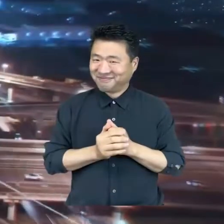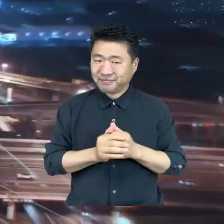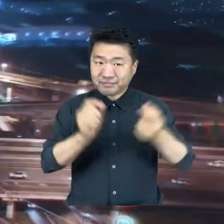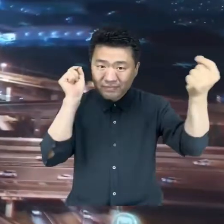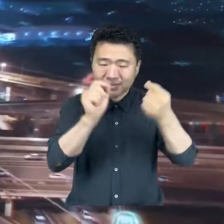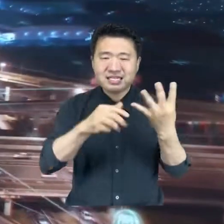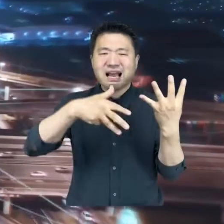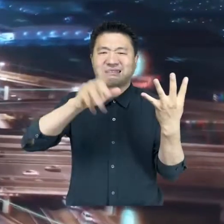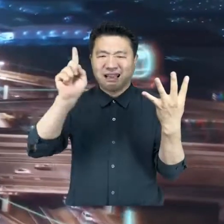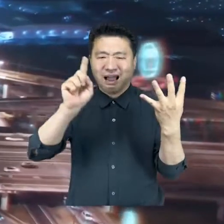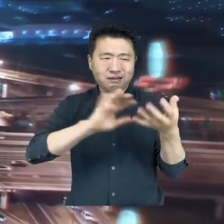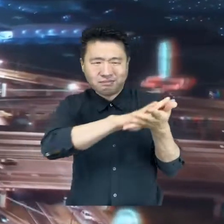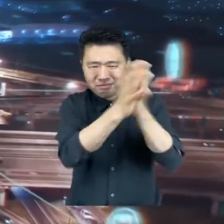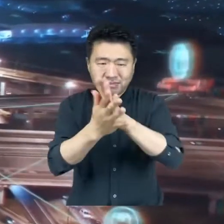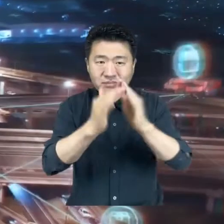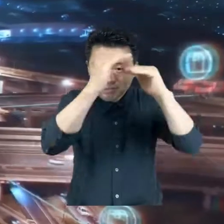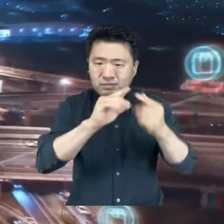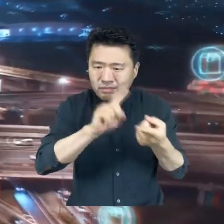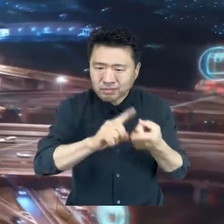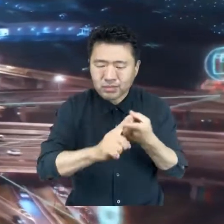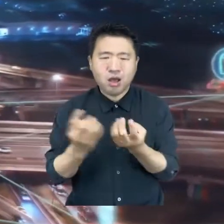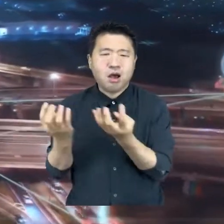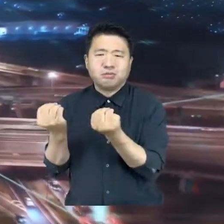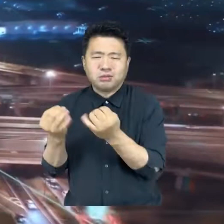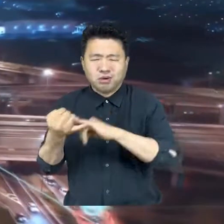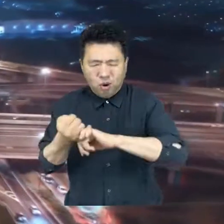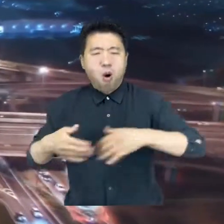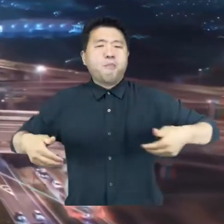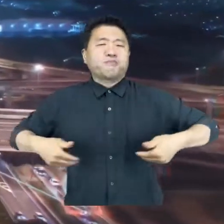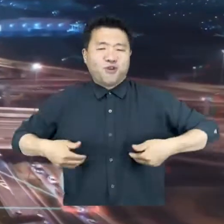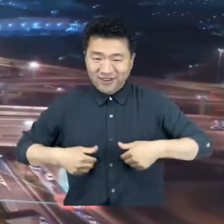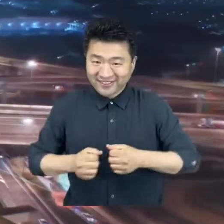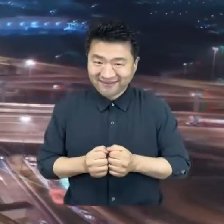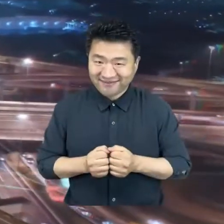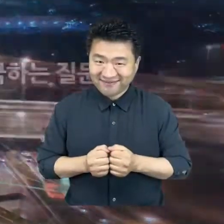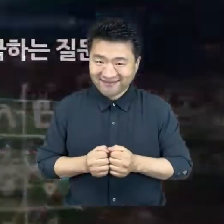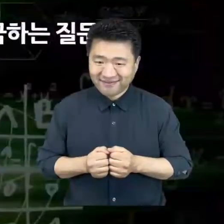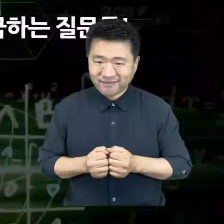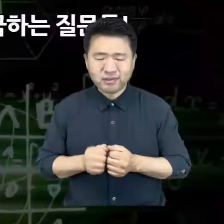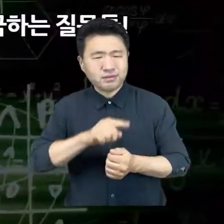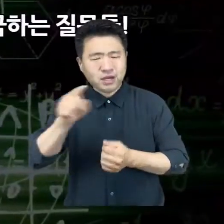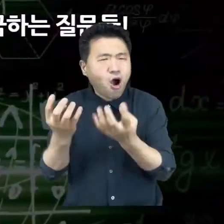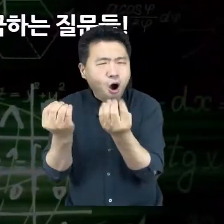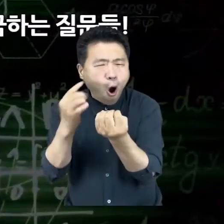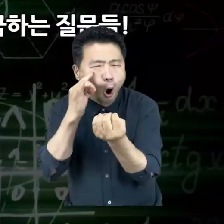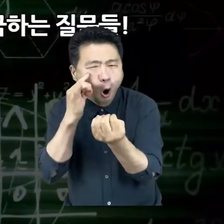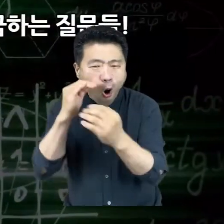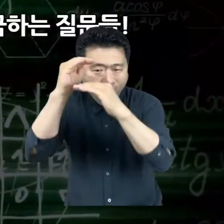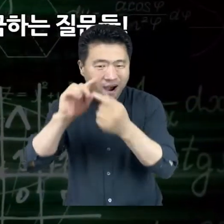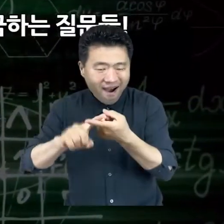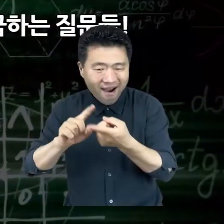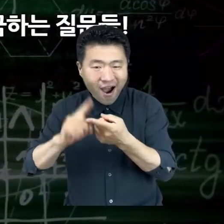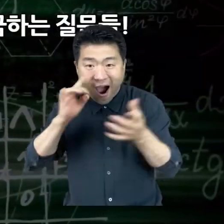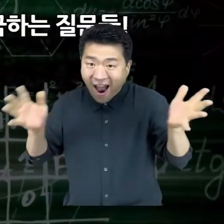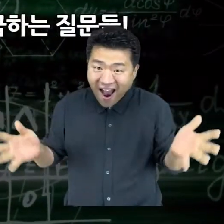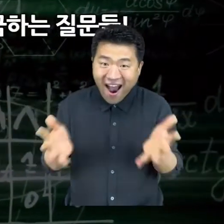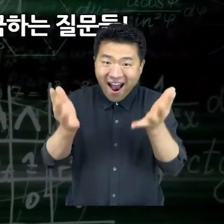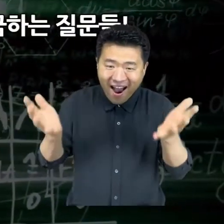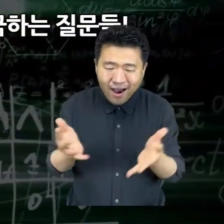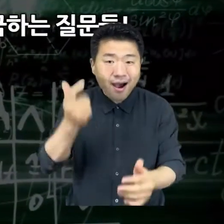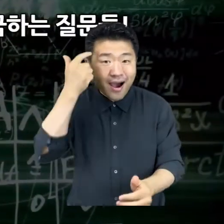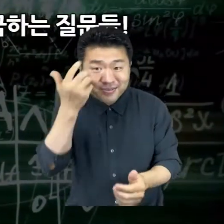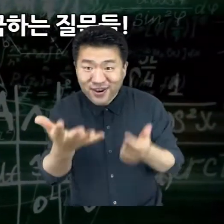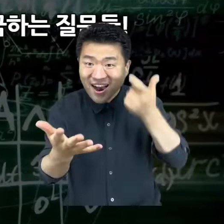다가올 4차 산업혁명 시대는 수학을 기본능력으로 요구하는 사회이다. 얼마나 수학이 흥미로울 수 있는지